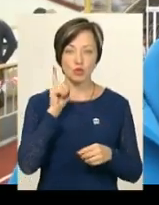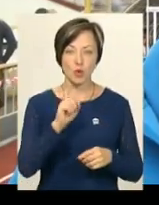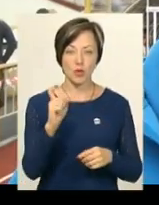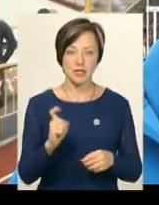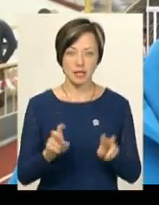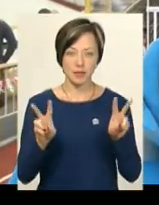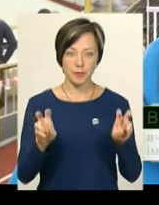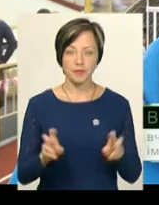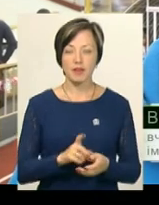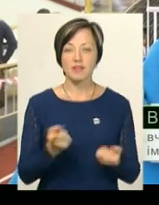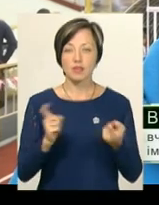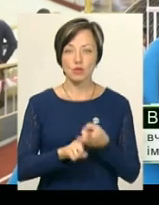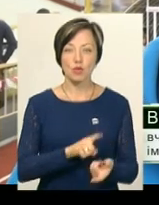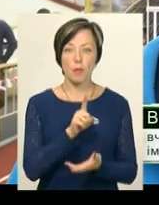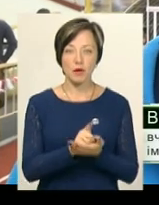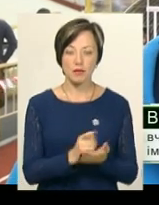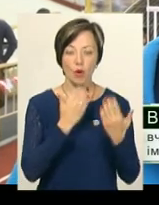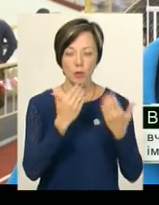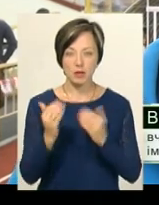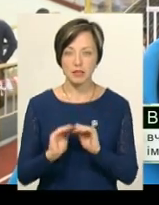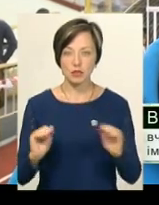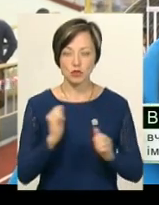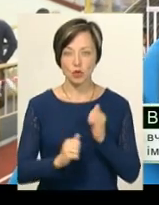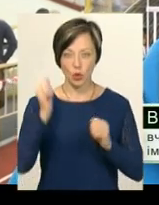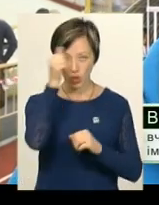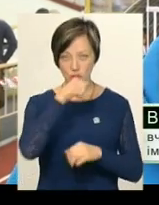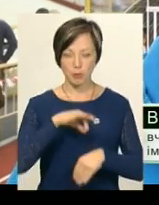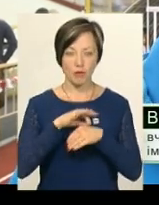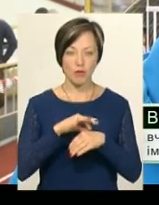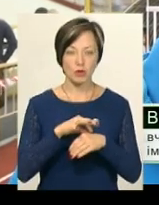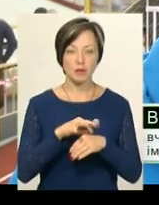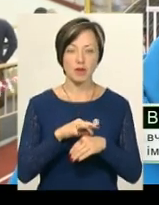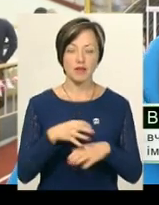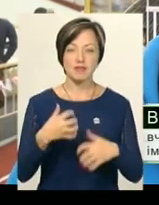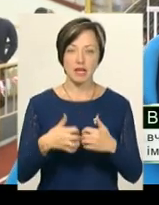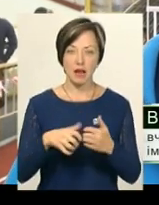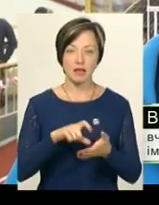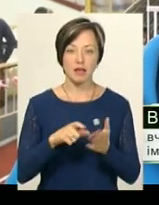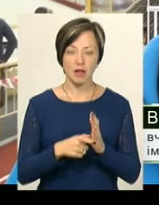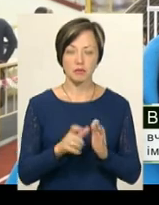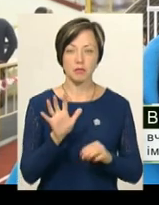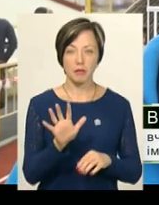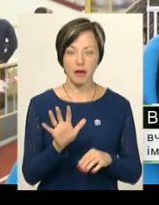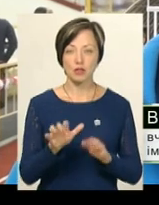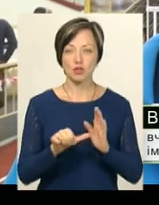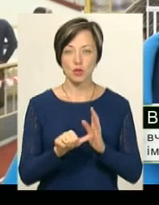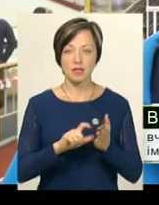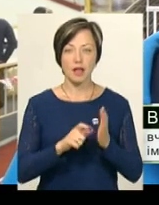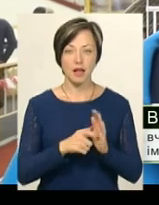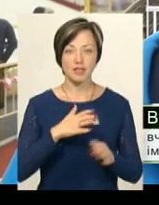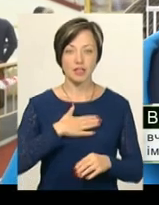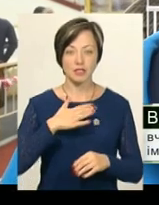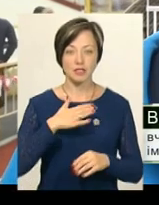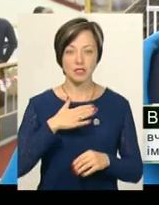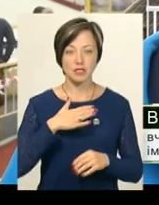В зв'язку з обов'язковим опитуванням учнів щорічним, яке ми проводимо в середніх класах, 5-6 класи нашого